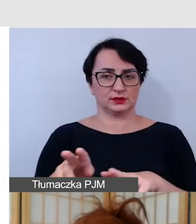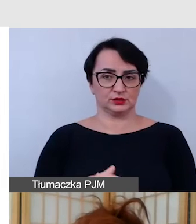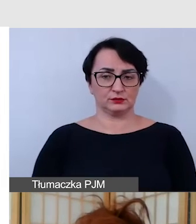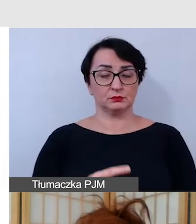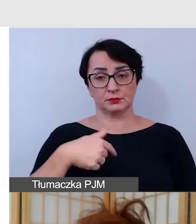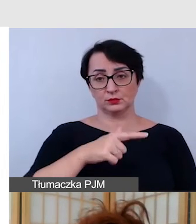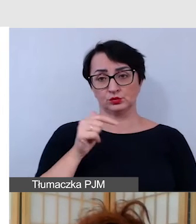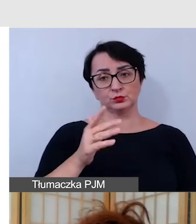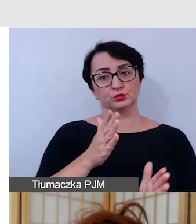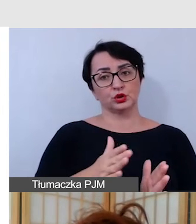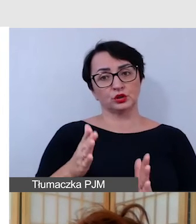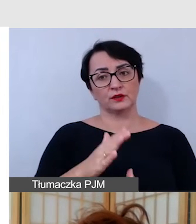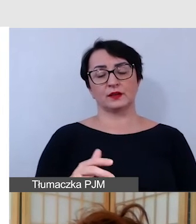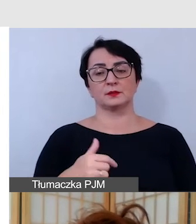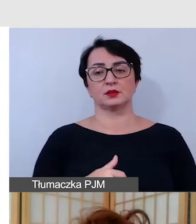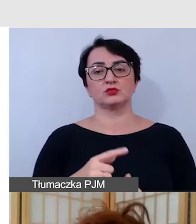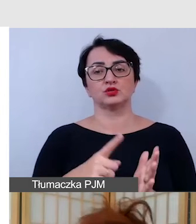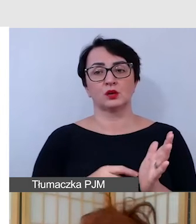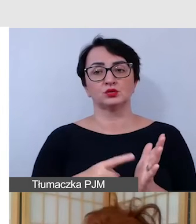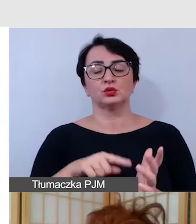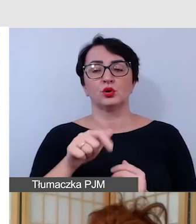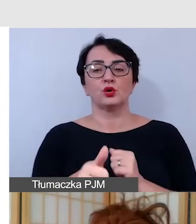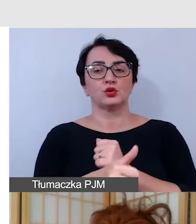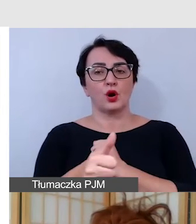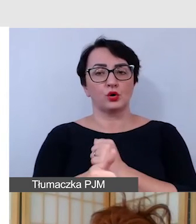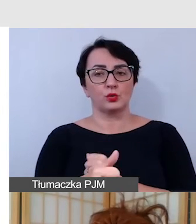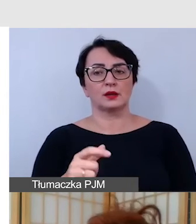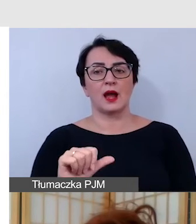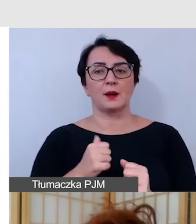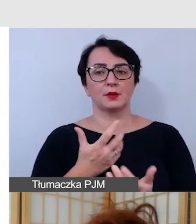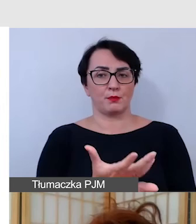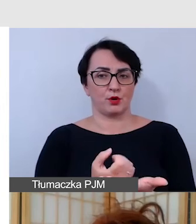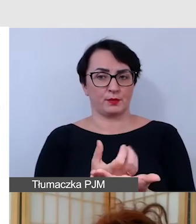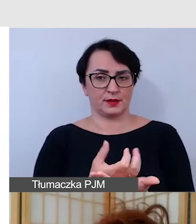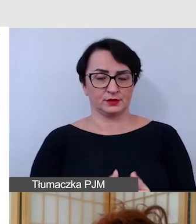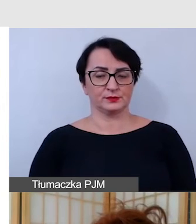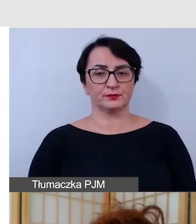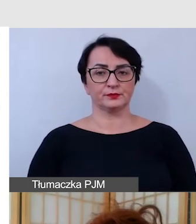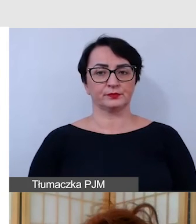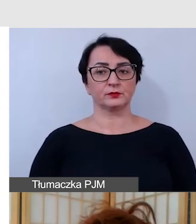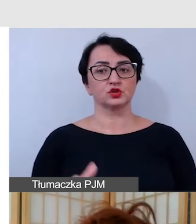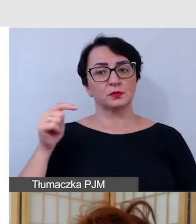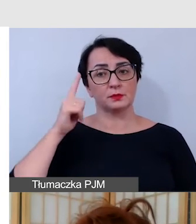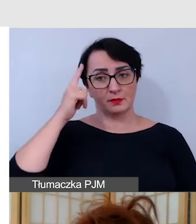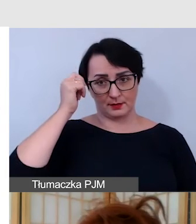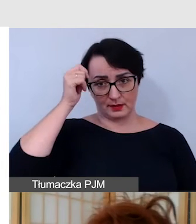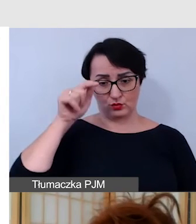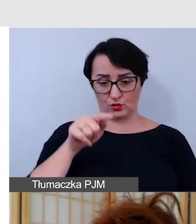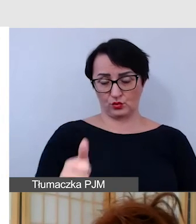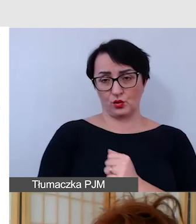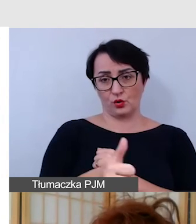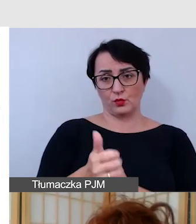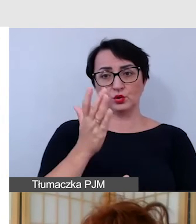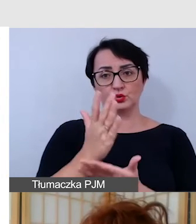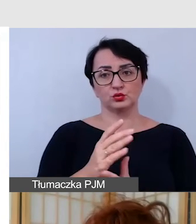przygotowujemy często jakieś, proszę Państwa, dokumenty szczególnie do pobrania i tutaj pamiętajmy, że te dokumenty są już w